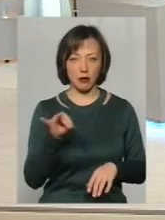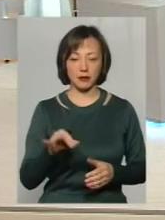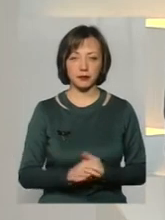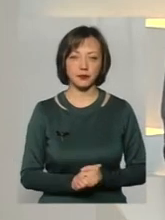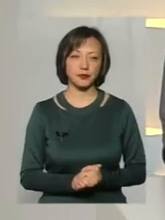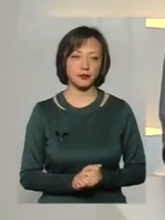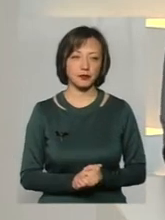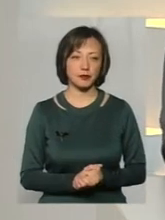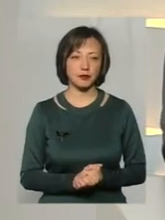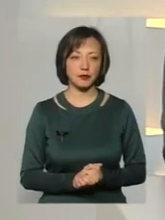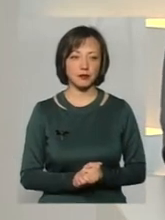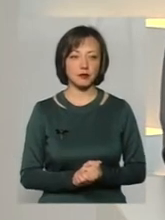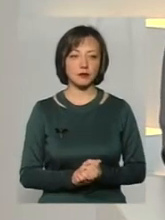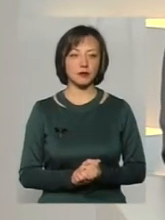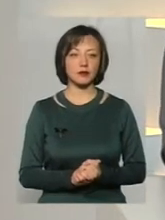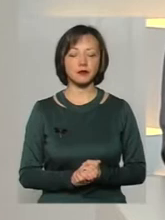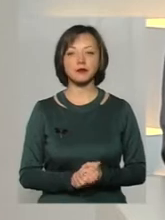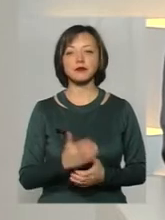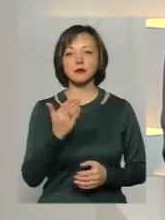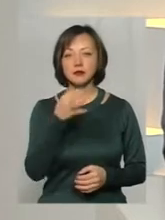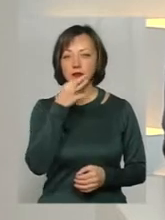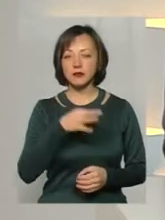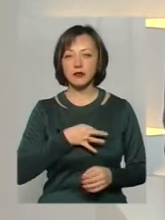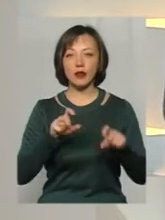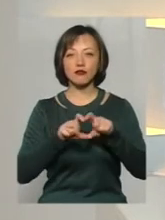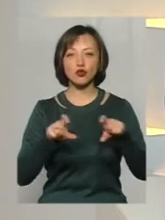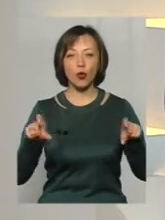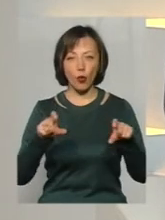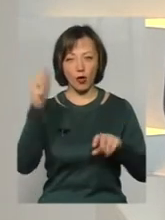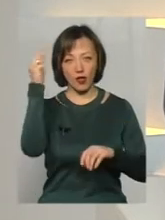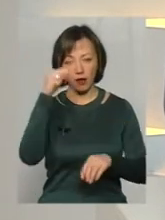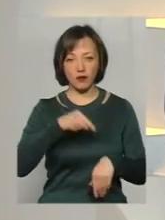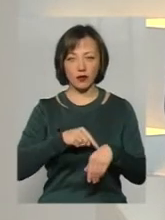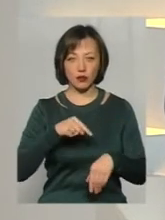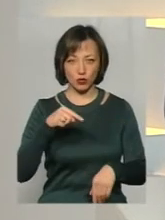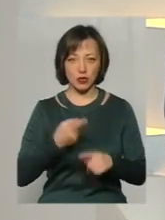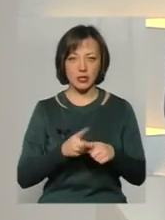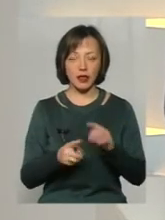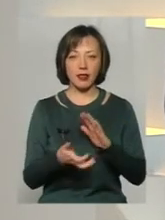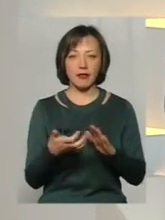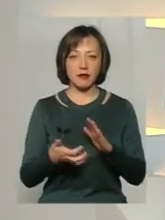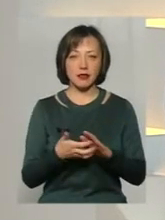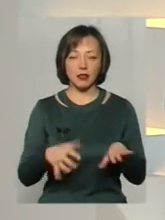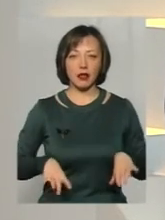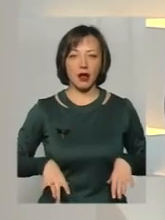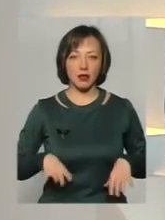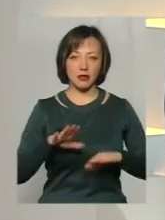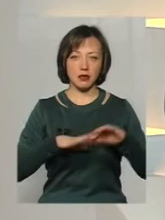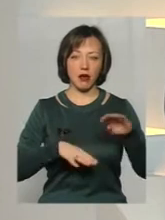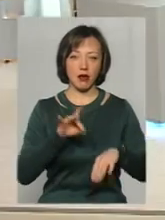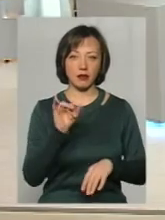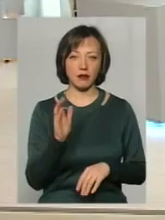Пане Василю, Олексій, в школах відбувається? Відчутно оцей дефіцит тренерських кадрів?